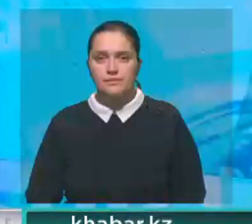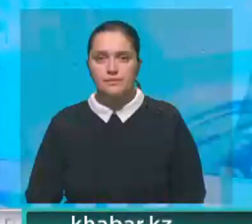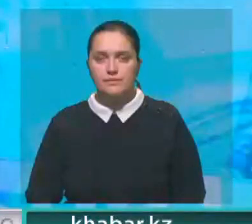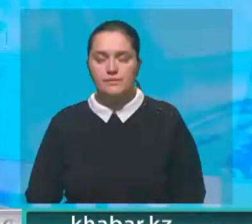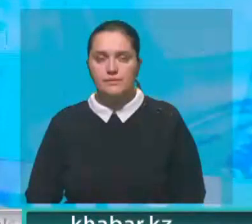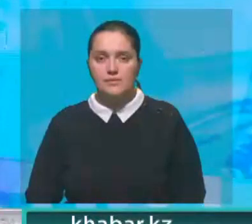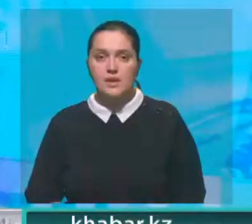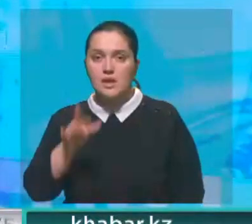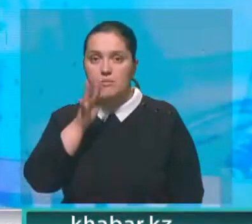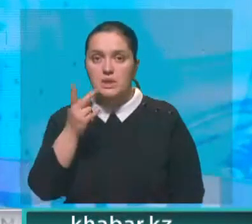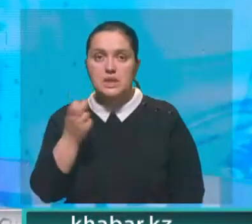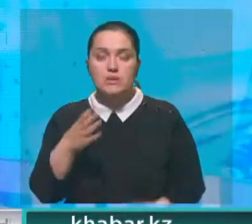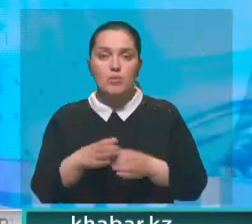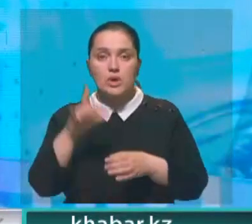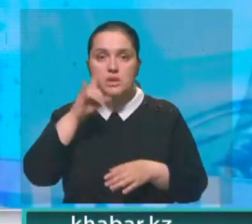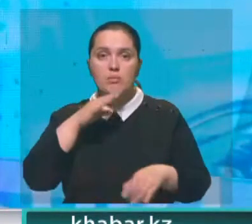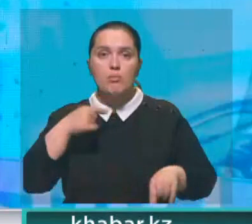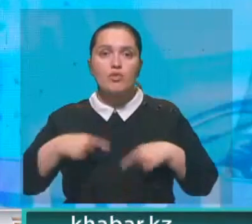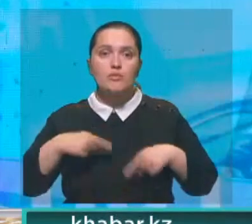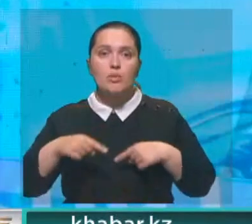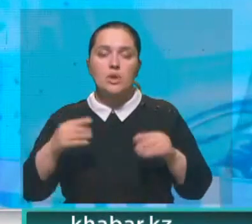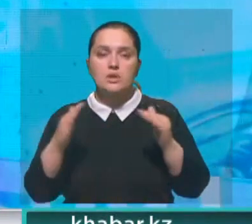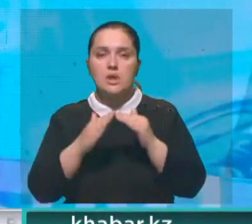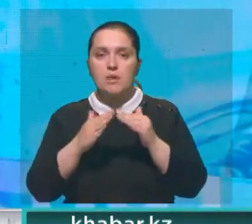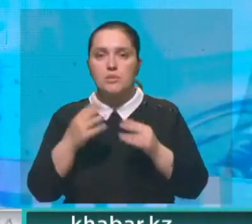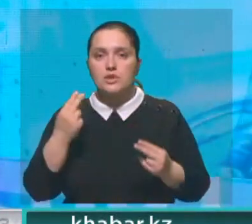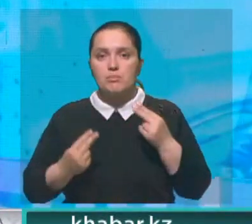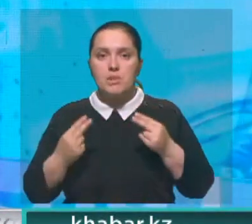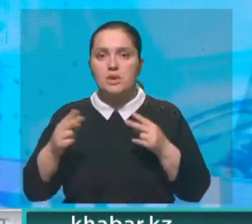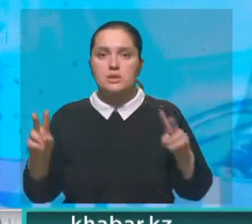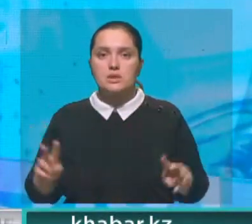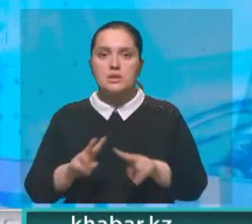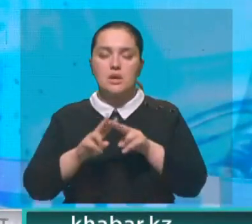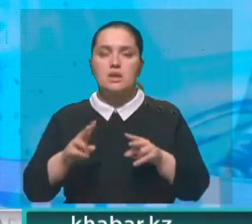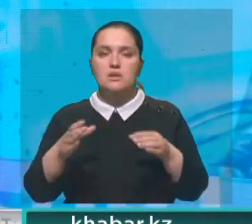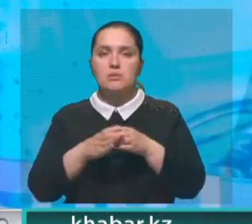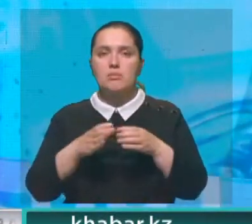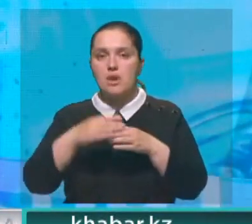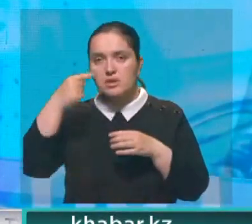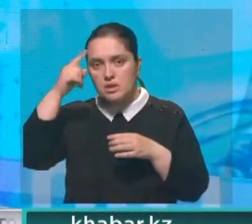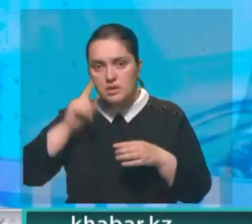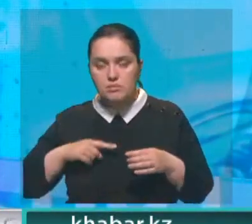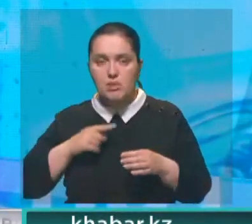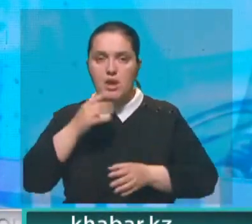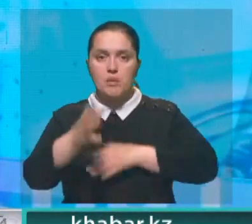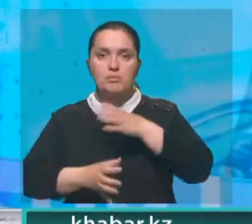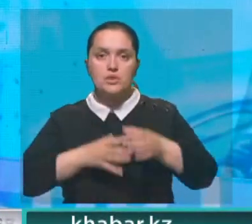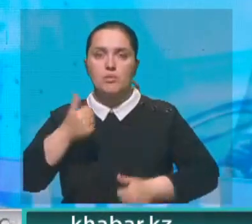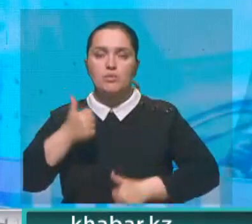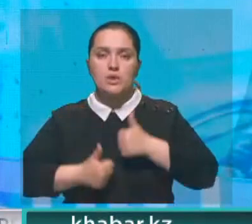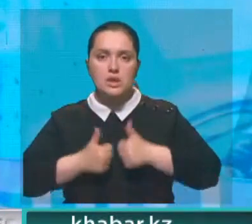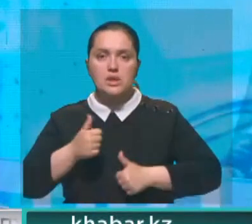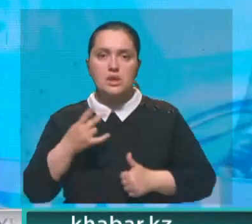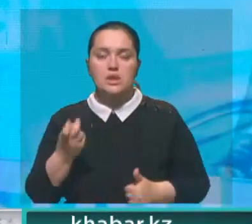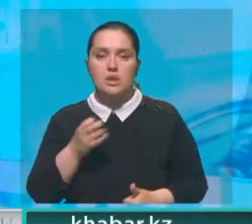В эти минуты национальная сборная Казахстана по футболу проводит домашний матч на Астана-арене с командой Азербайджана в рамках